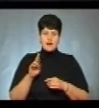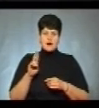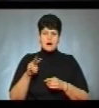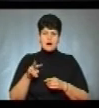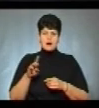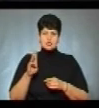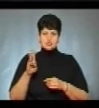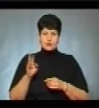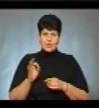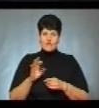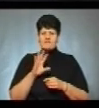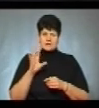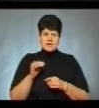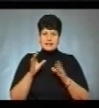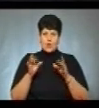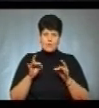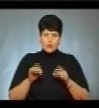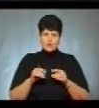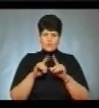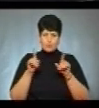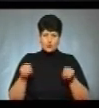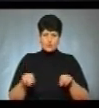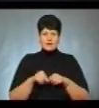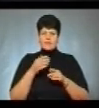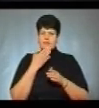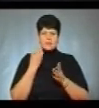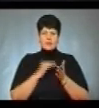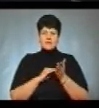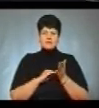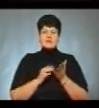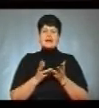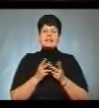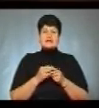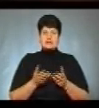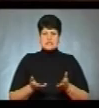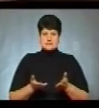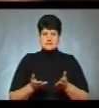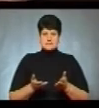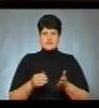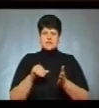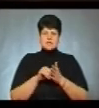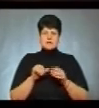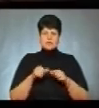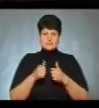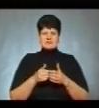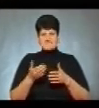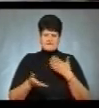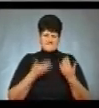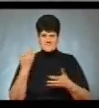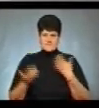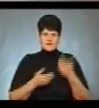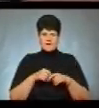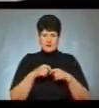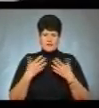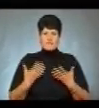взагалі на упаковках з бюлетнями не вказана кількість. Члени комісії розривають опечатані упаковки з